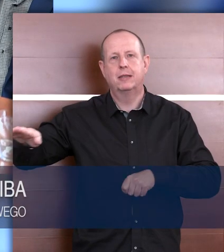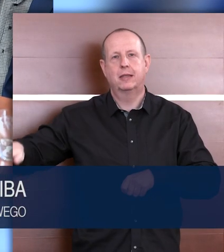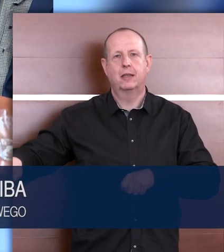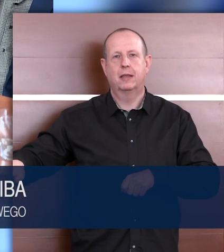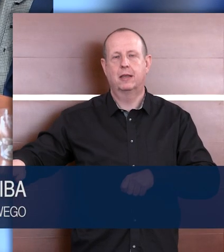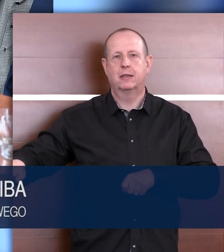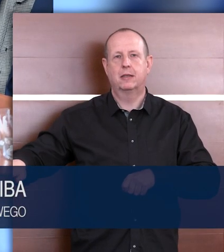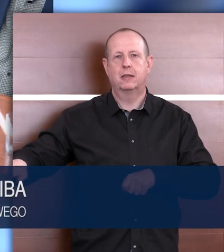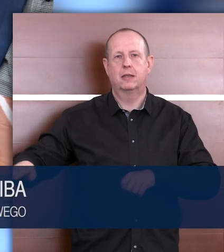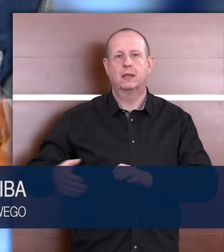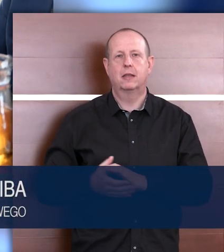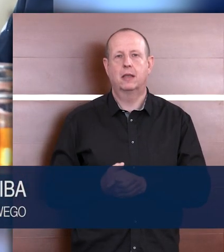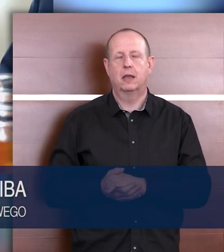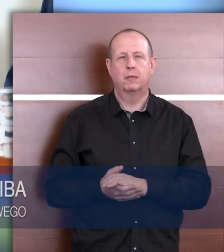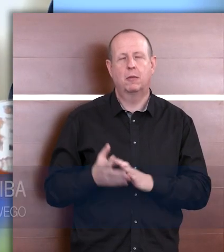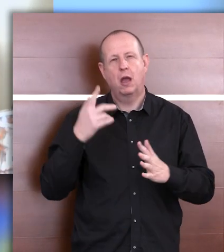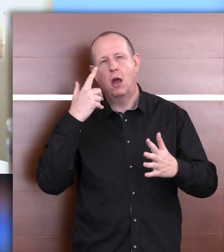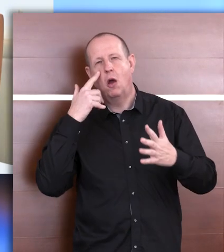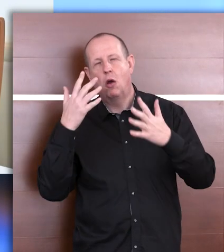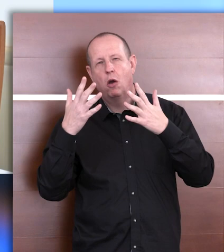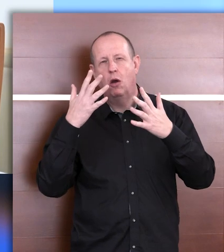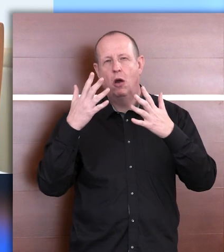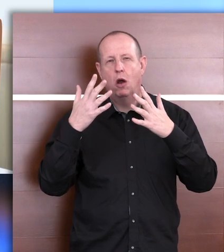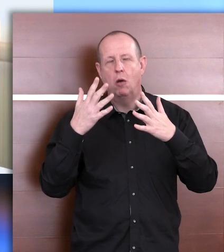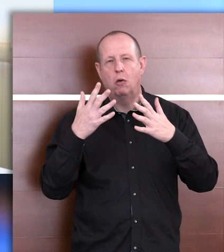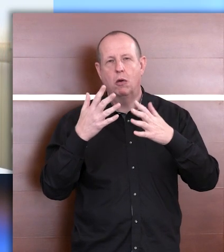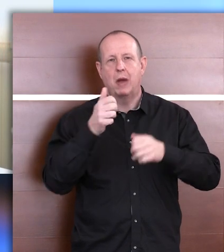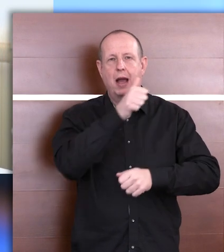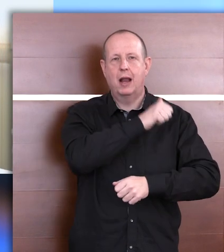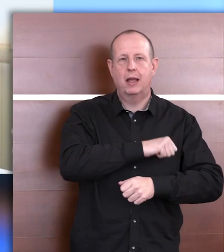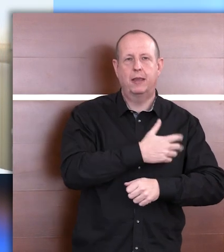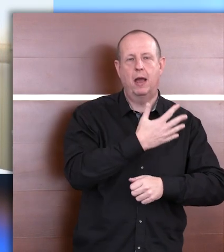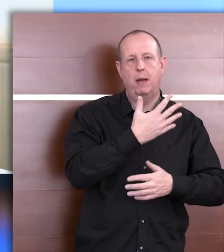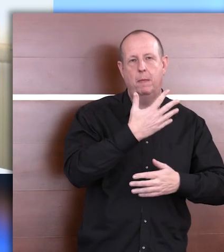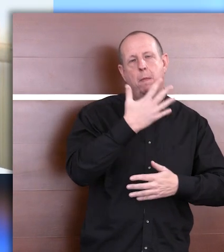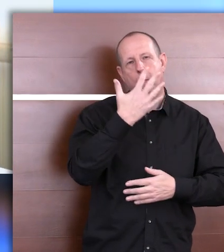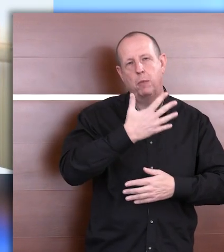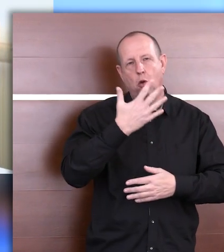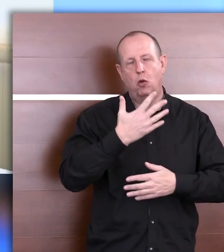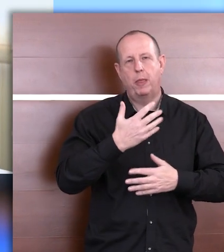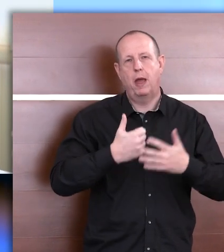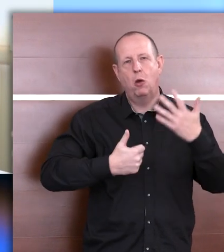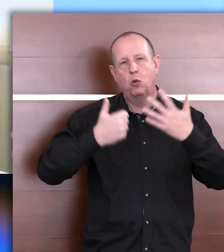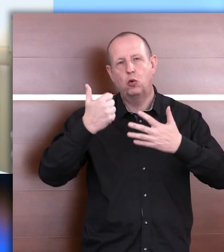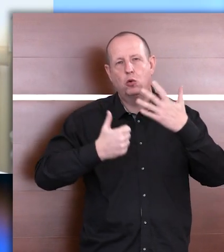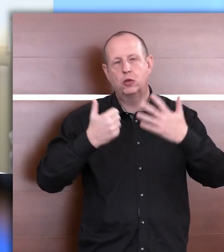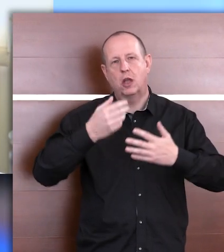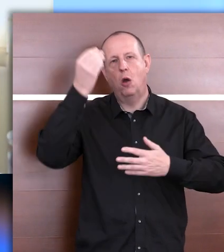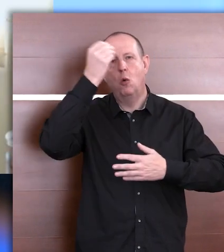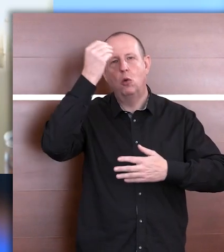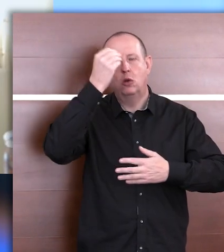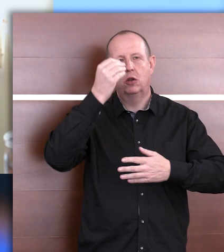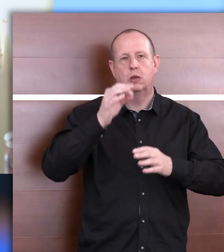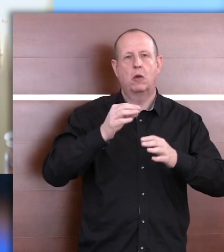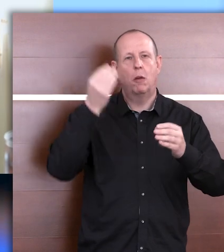mniej więcej z klas piątych i szóstych, ucząc się w szkole masowej już na przykład